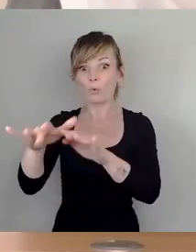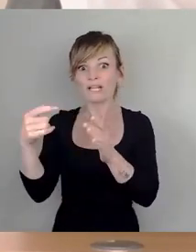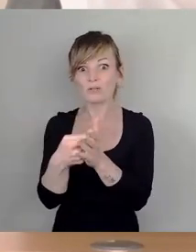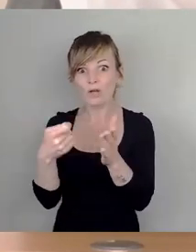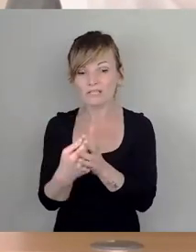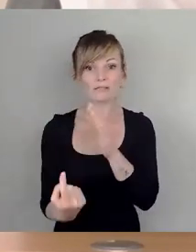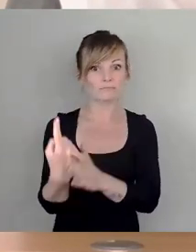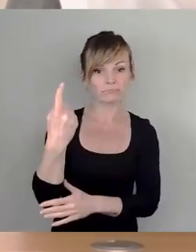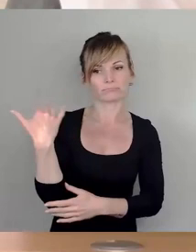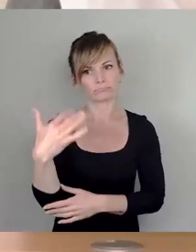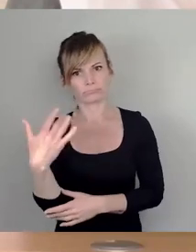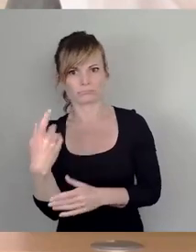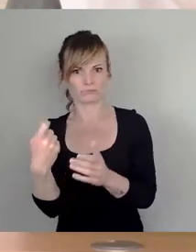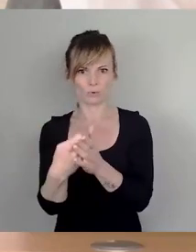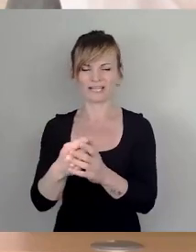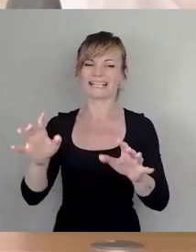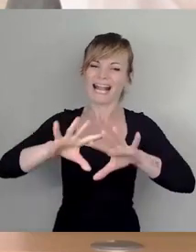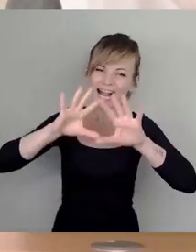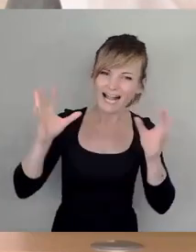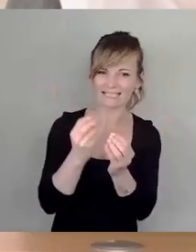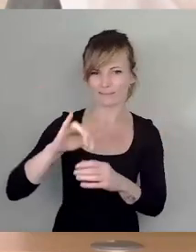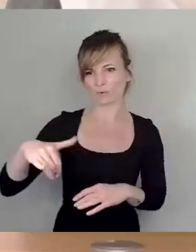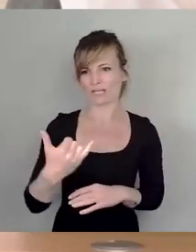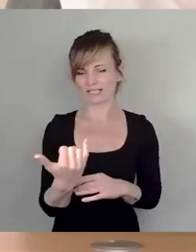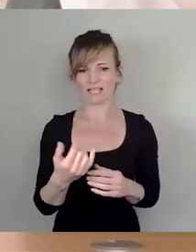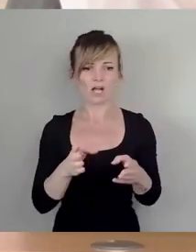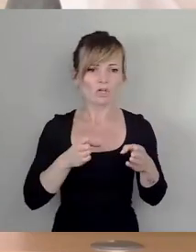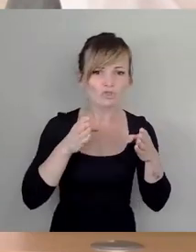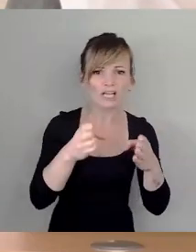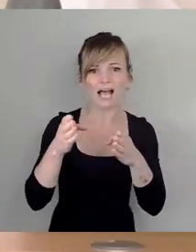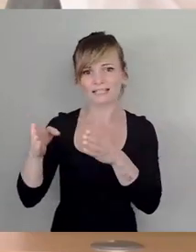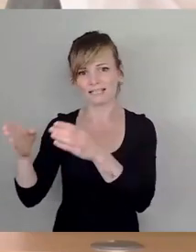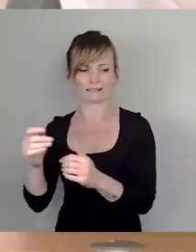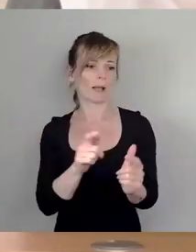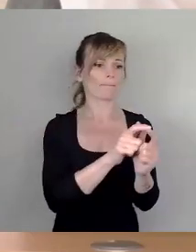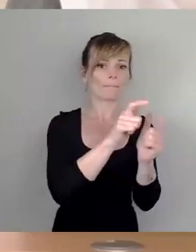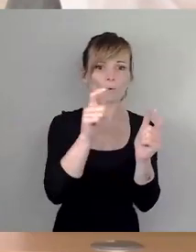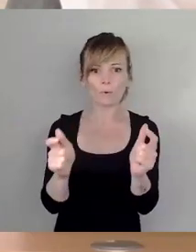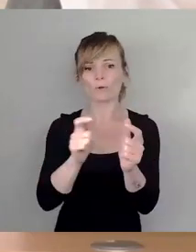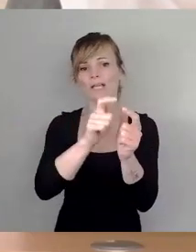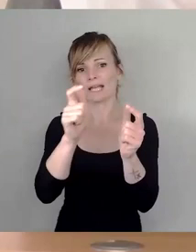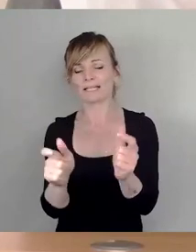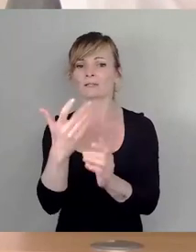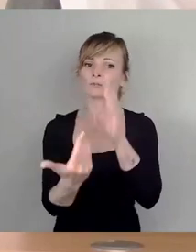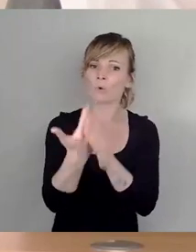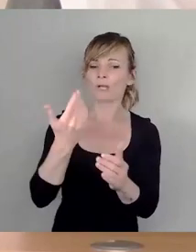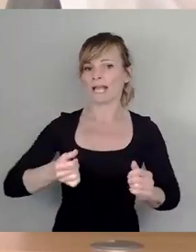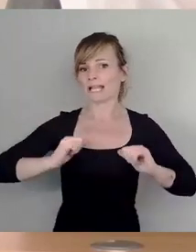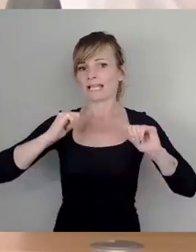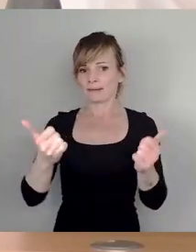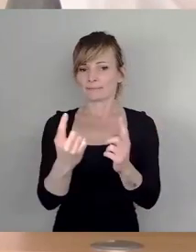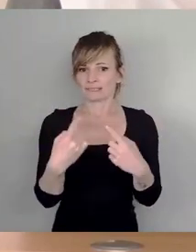Sondern das ganze Projekt mit Straßen, Brücken, neuen Erlebnisräumen, das ist ein richtig